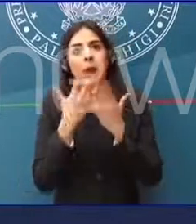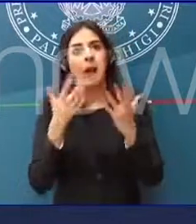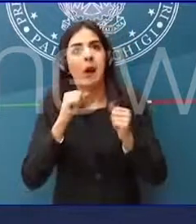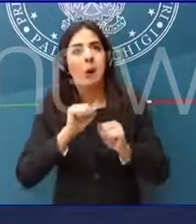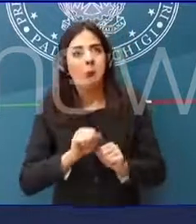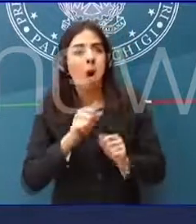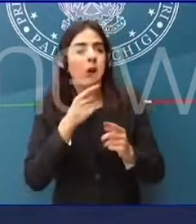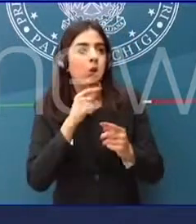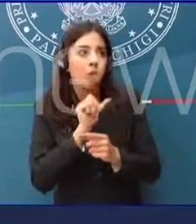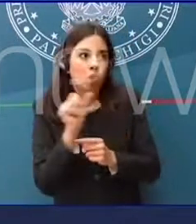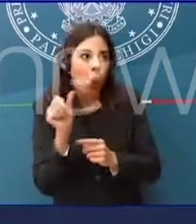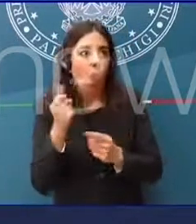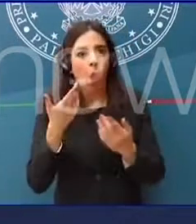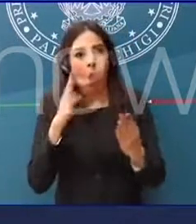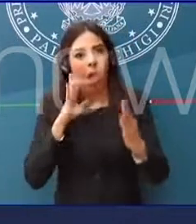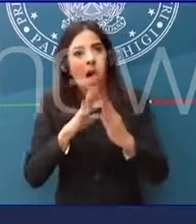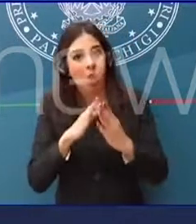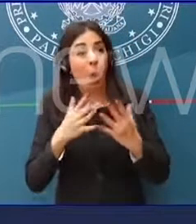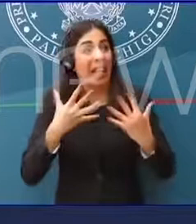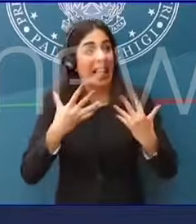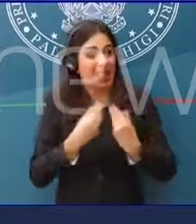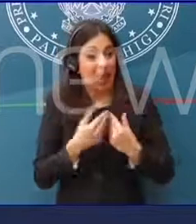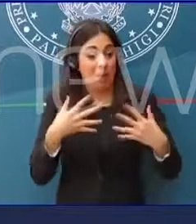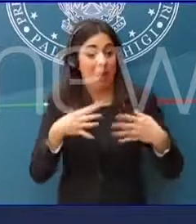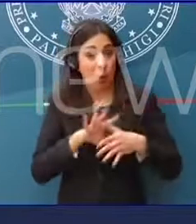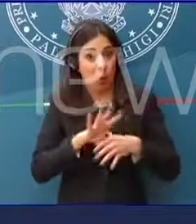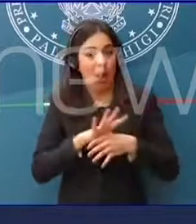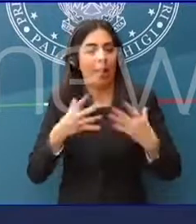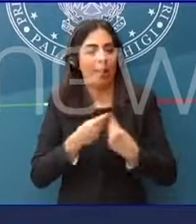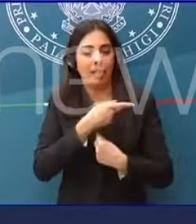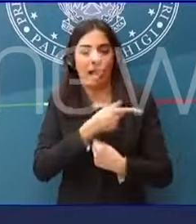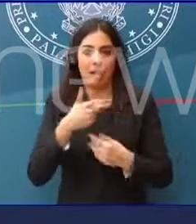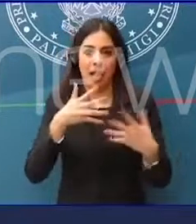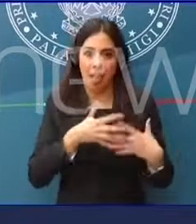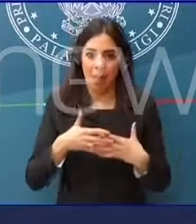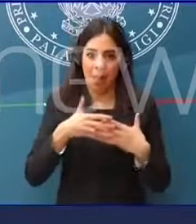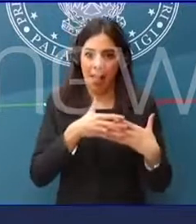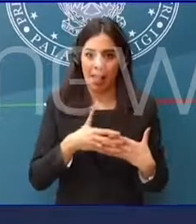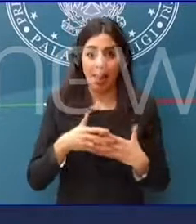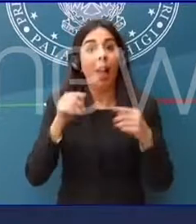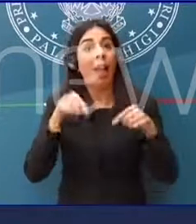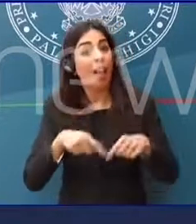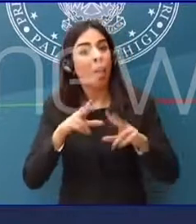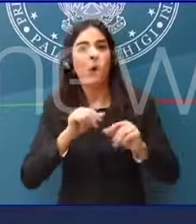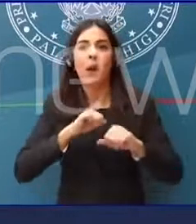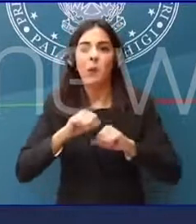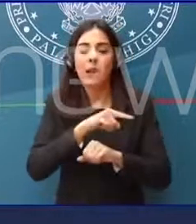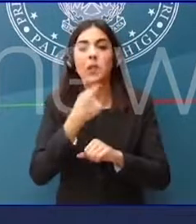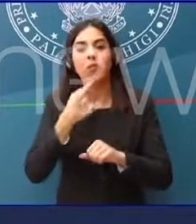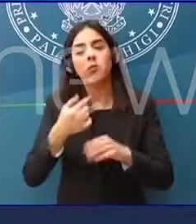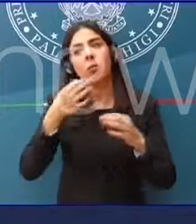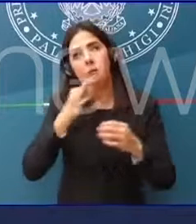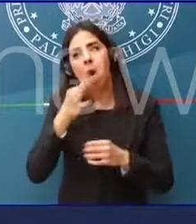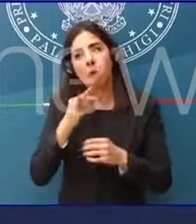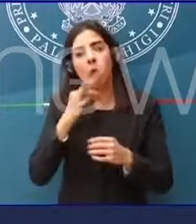insieme agli Stati Uniti. E invece l'amministrazione americana questa volta ha aperto alla possibilità di un accordo